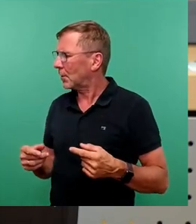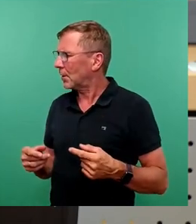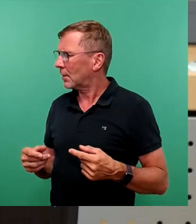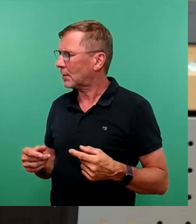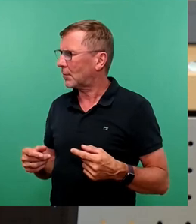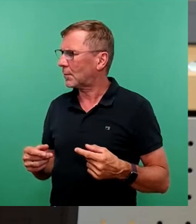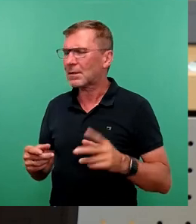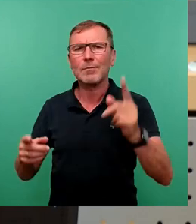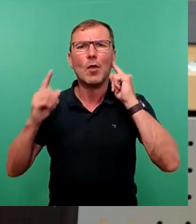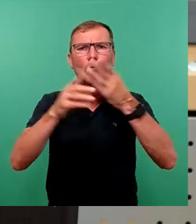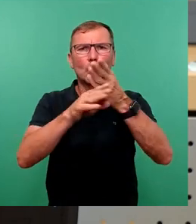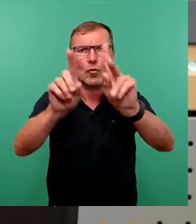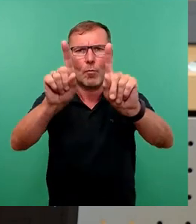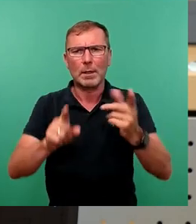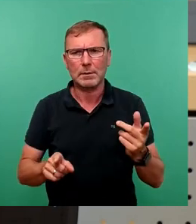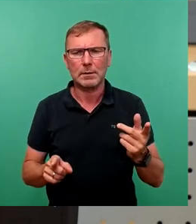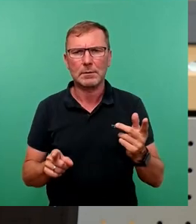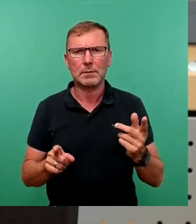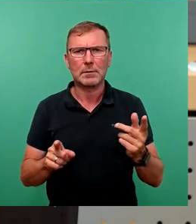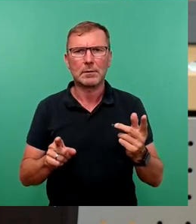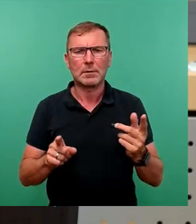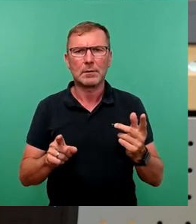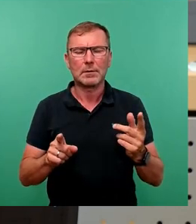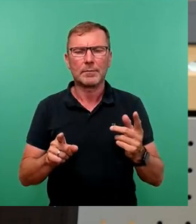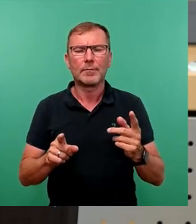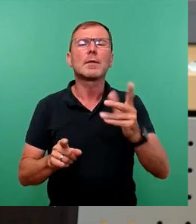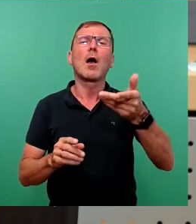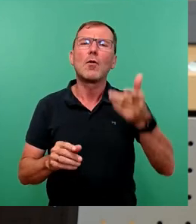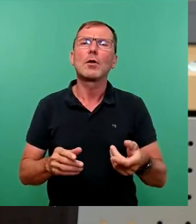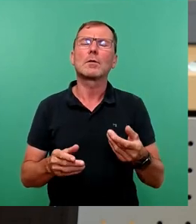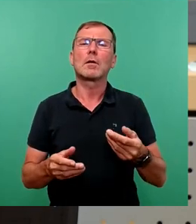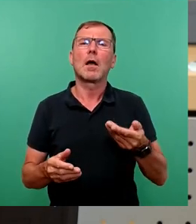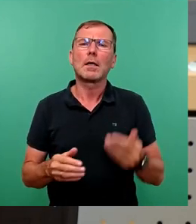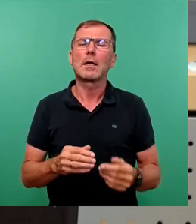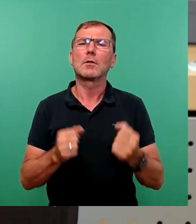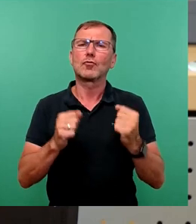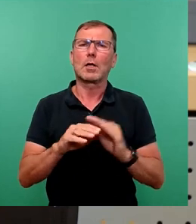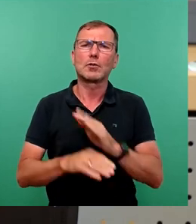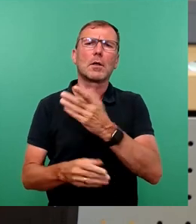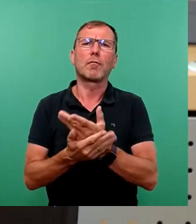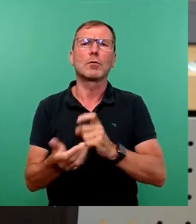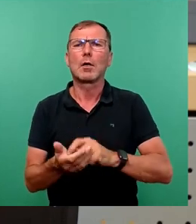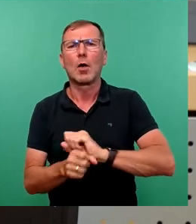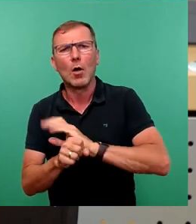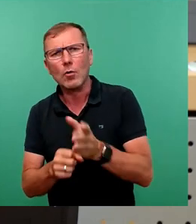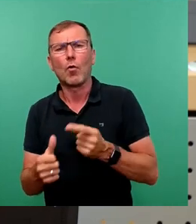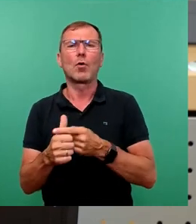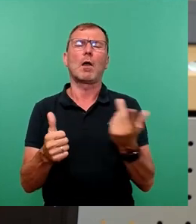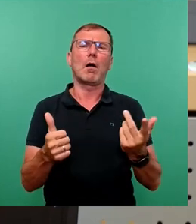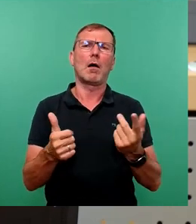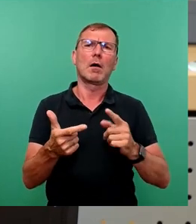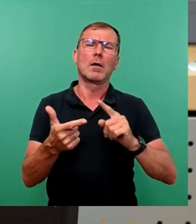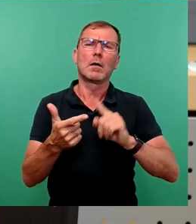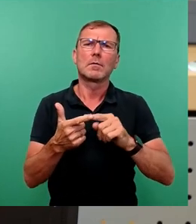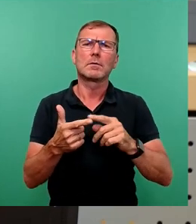erkennen, schon vor langer Zeit, dass die Löhne und Gehälter massiv steigen werden aufgrund Corona, aufgrund dieser, ich sage mal so, für